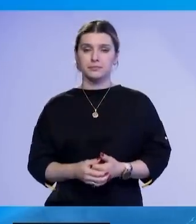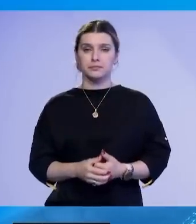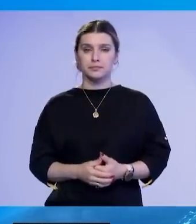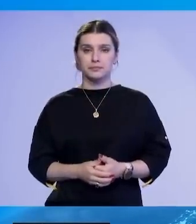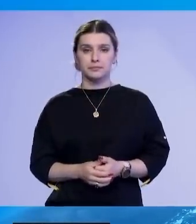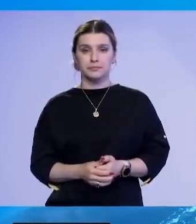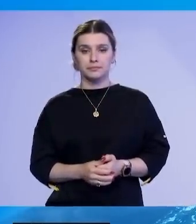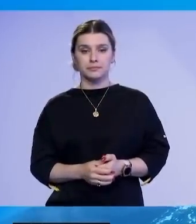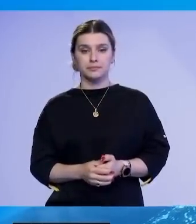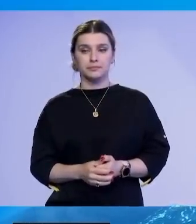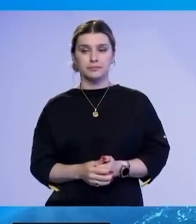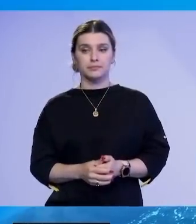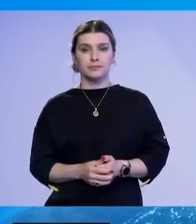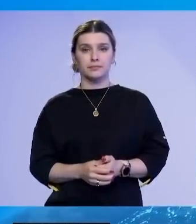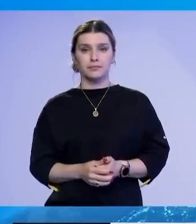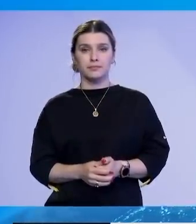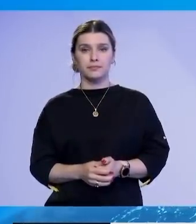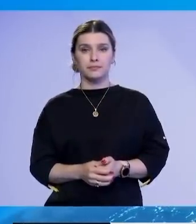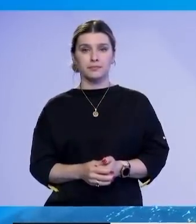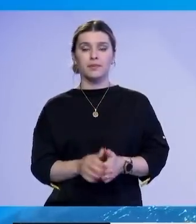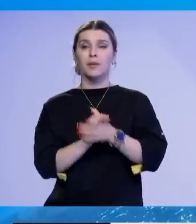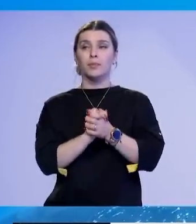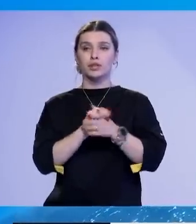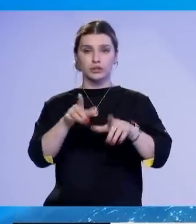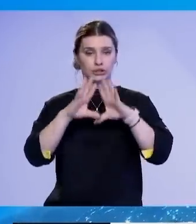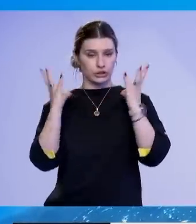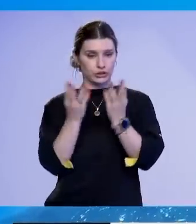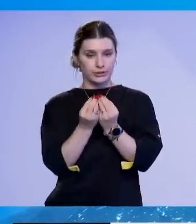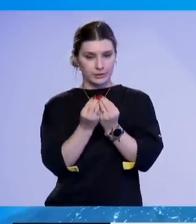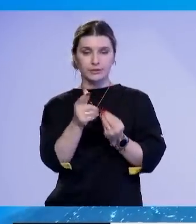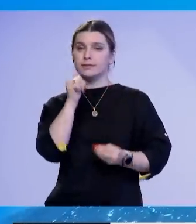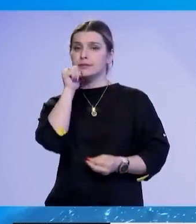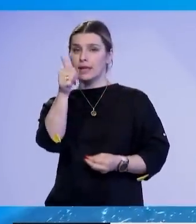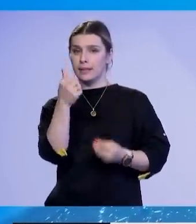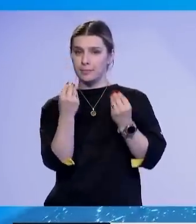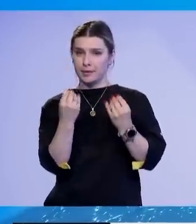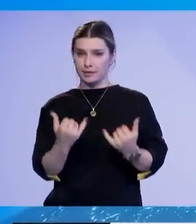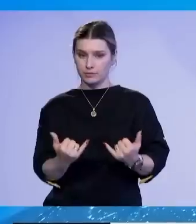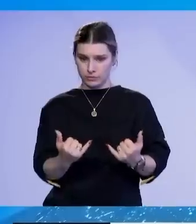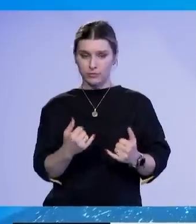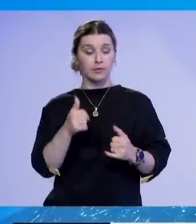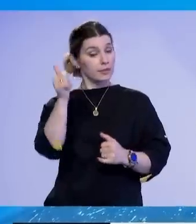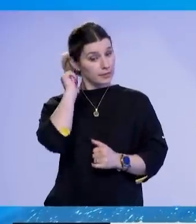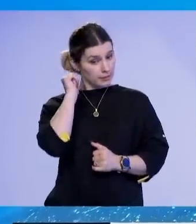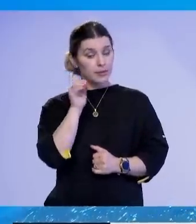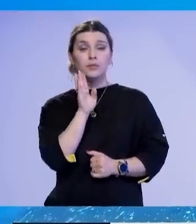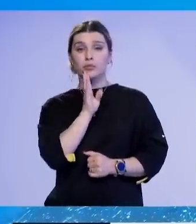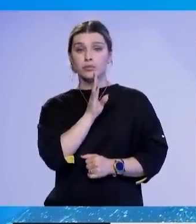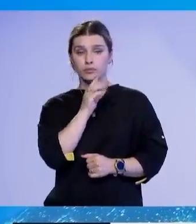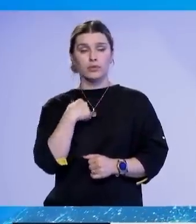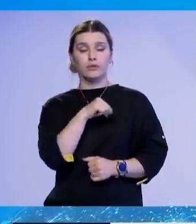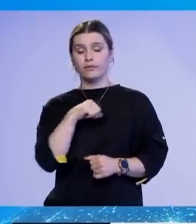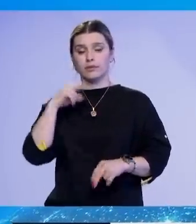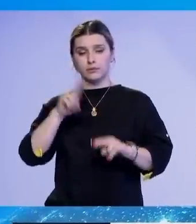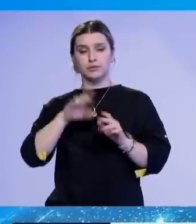So, hello, good day. Shëndetje gjithve jurojnë në ditë mbarë dhe dje pas dite kam vendosur në më njërë spontane të vi